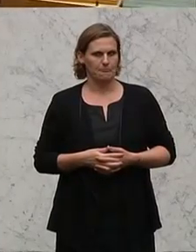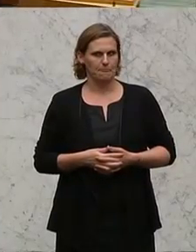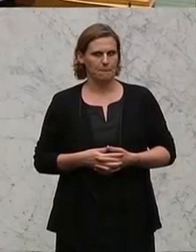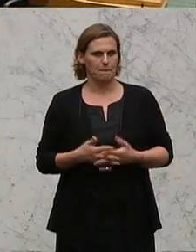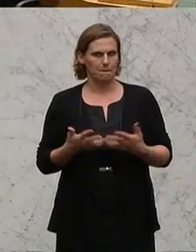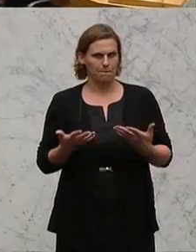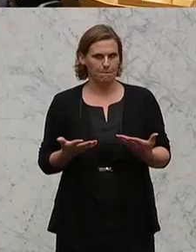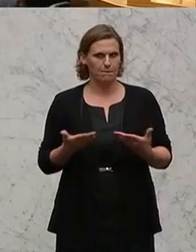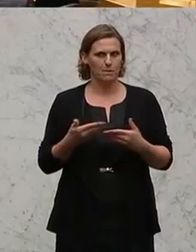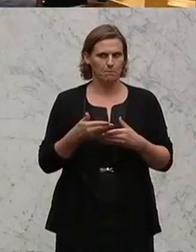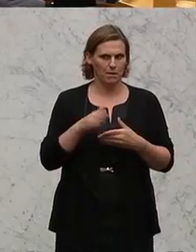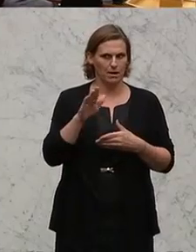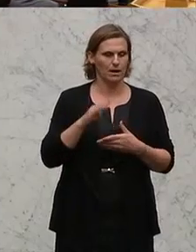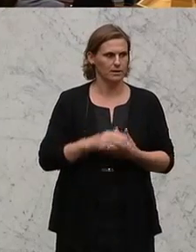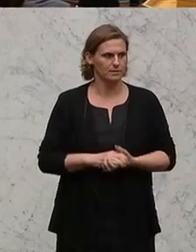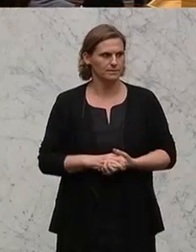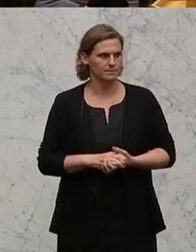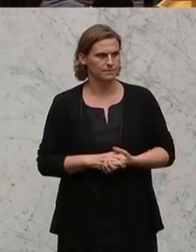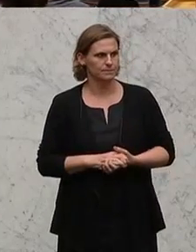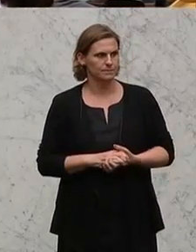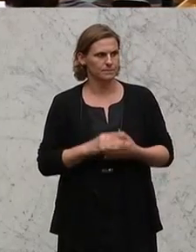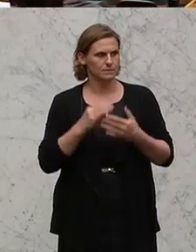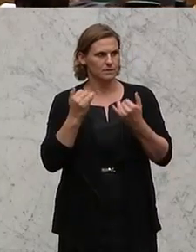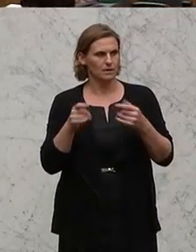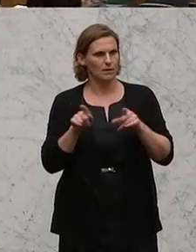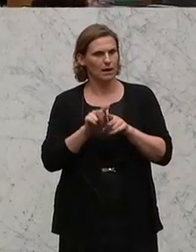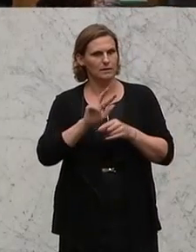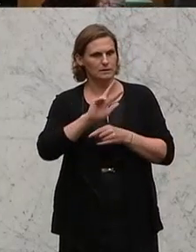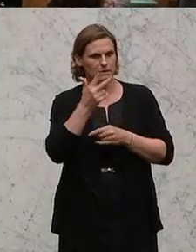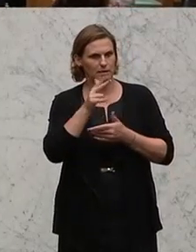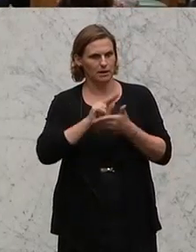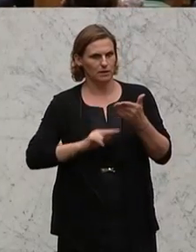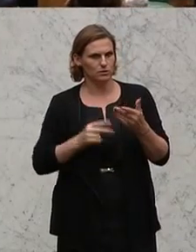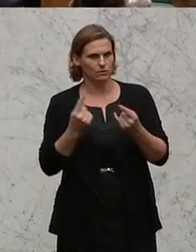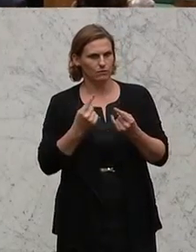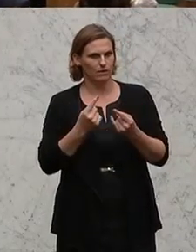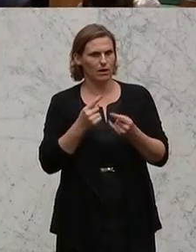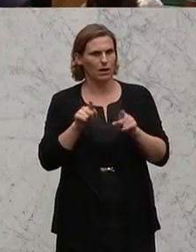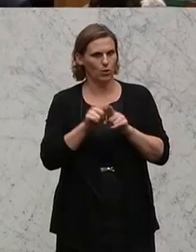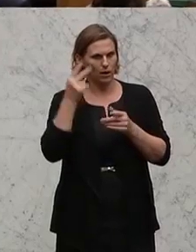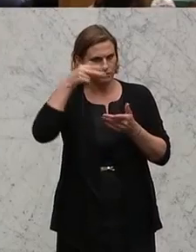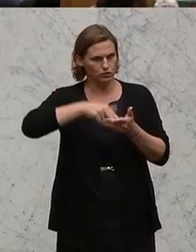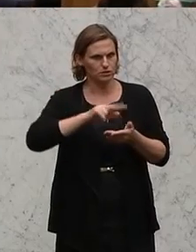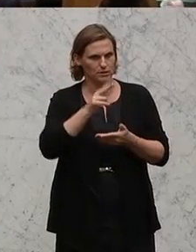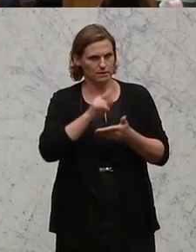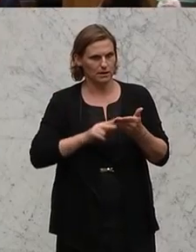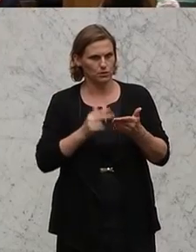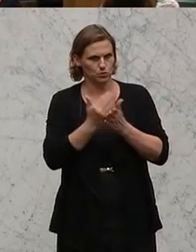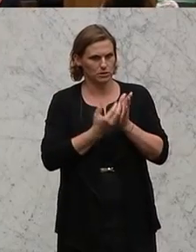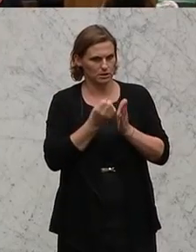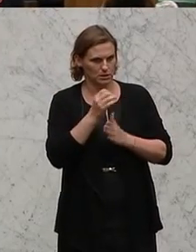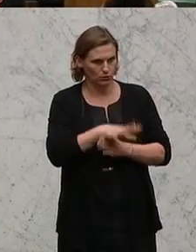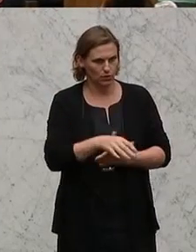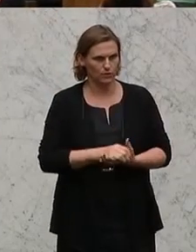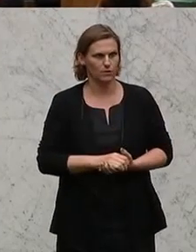Das ist die Mehrheit. Damit gelangen wir gleich zur dritten Lesung. Wer stimmt in dritter Lesung dem Gesetzentwurf zu?